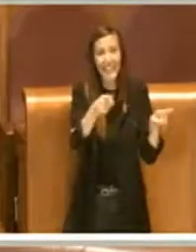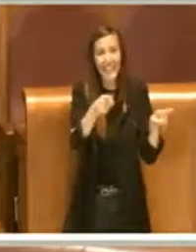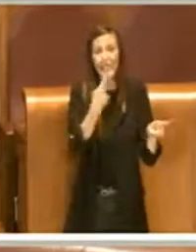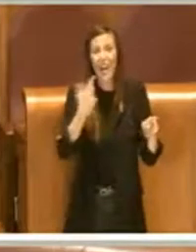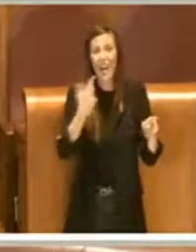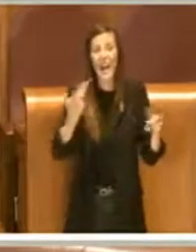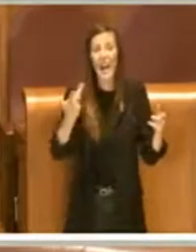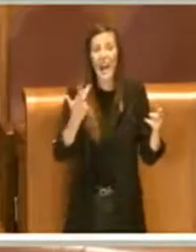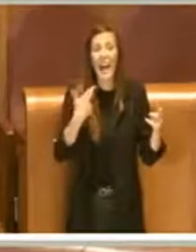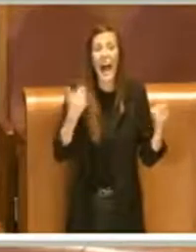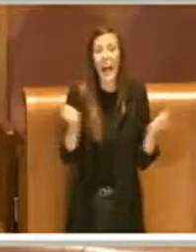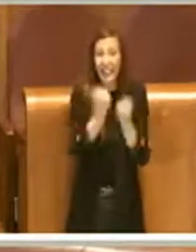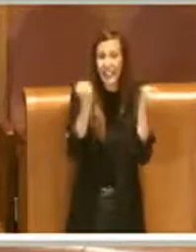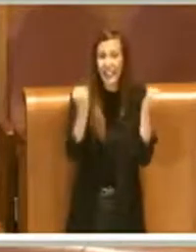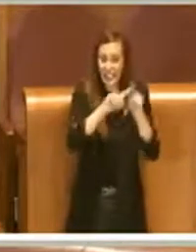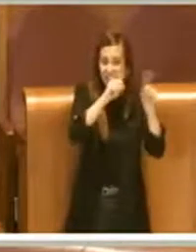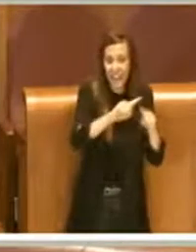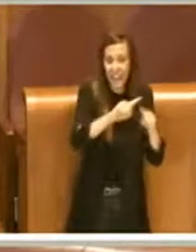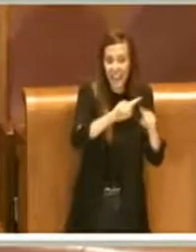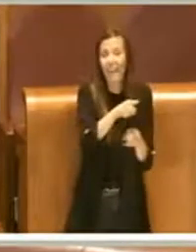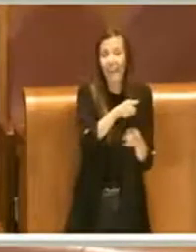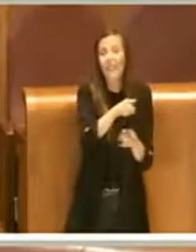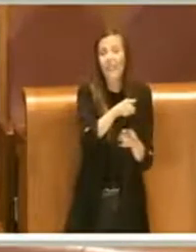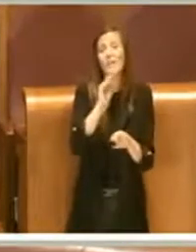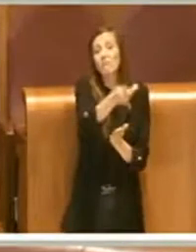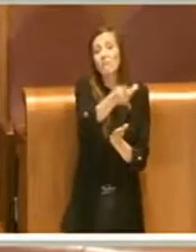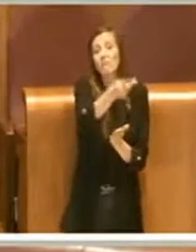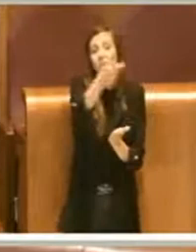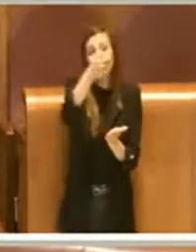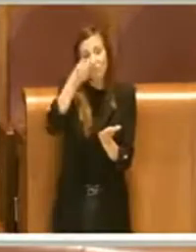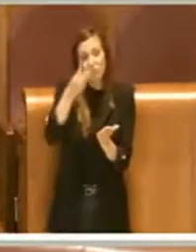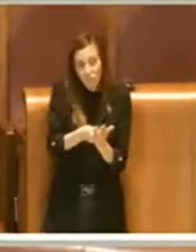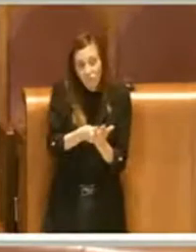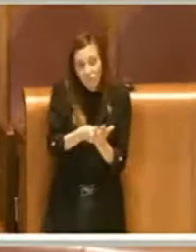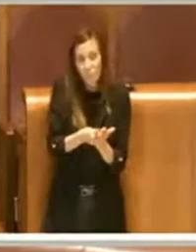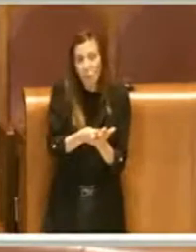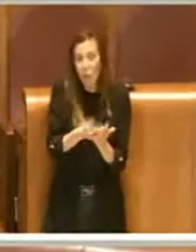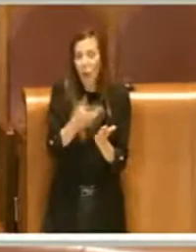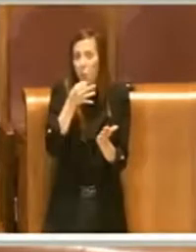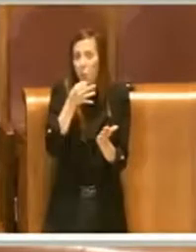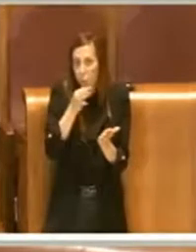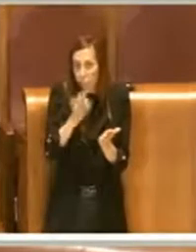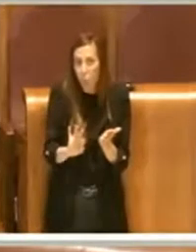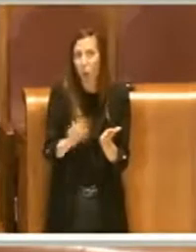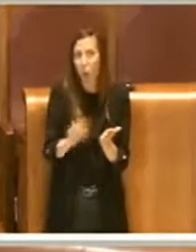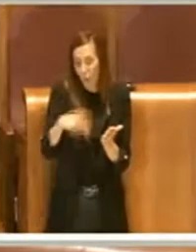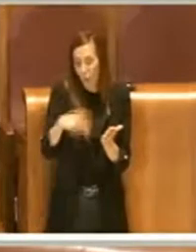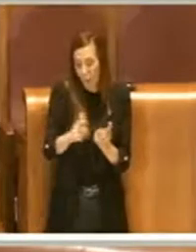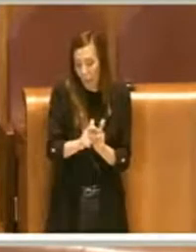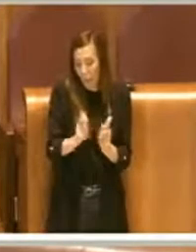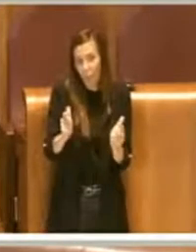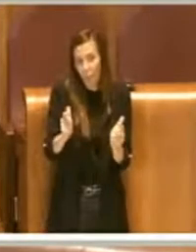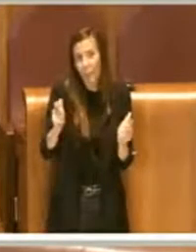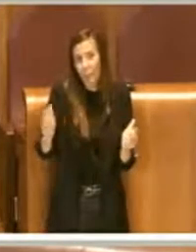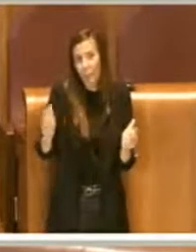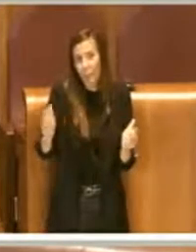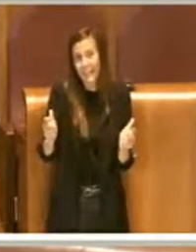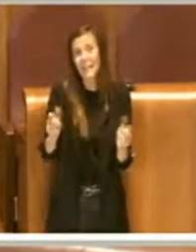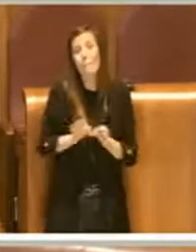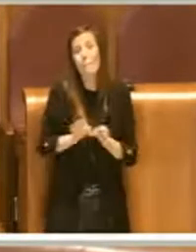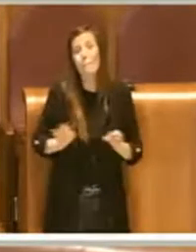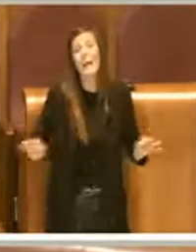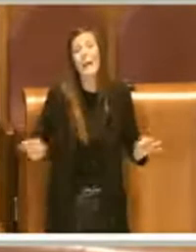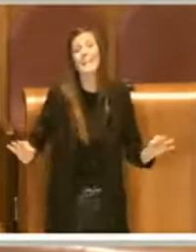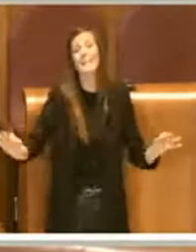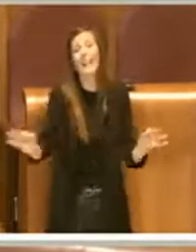commerciale di richiedere questi ampliamenti di metratura